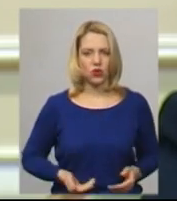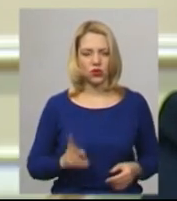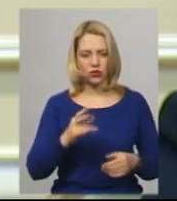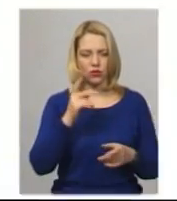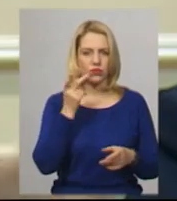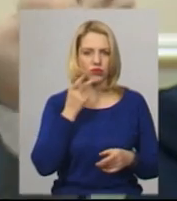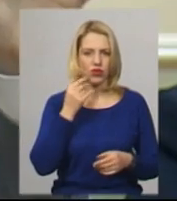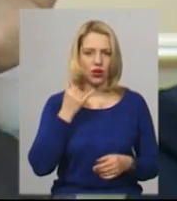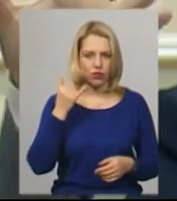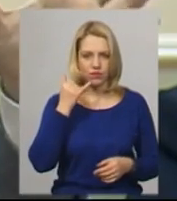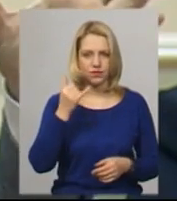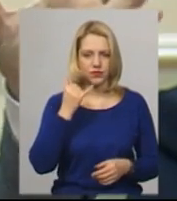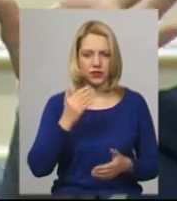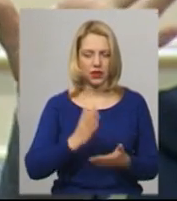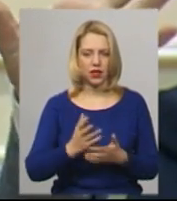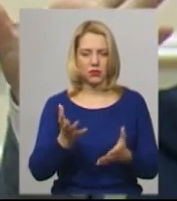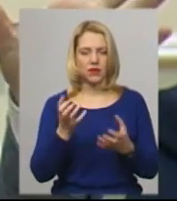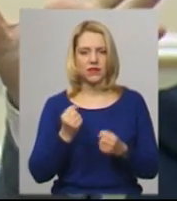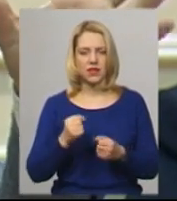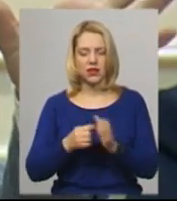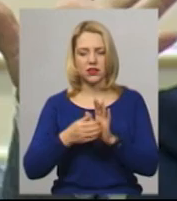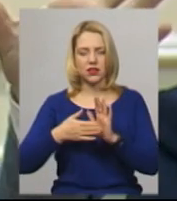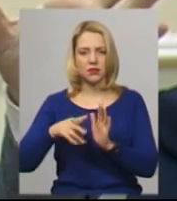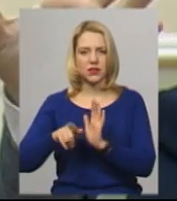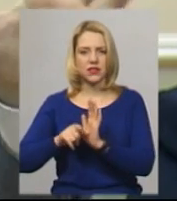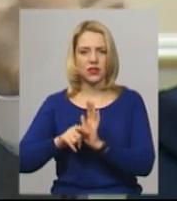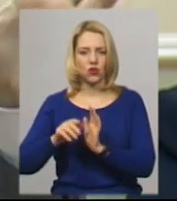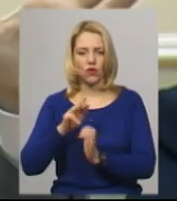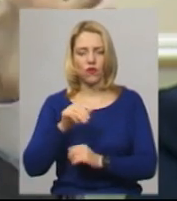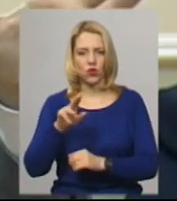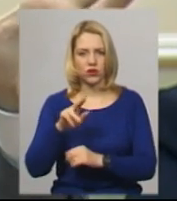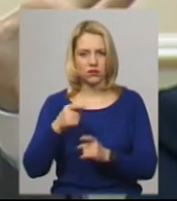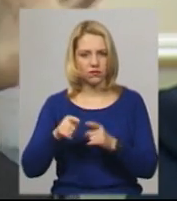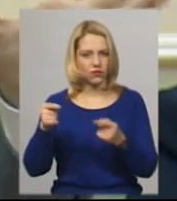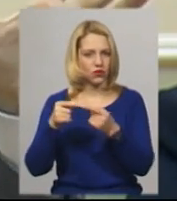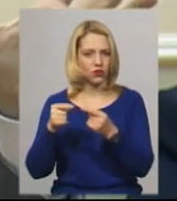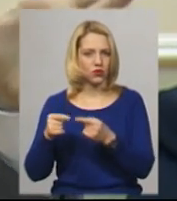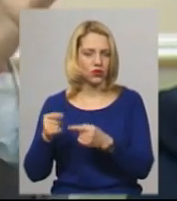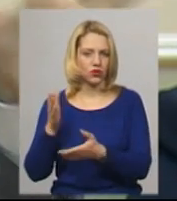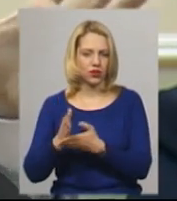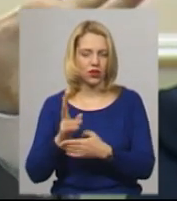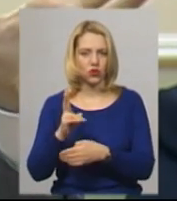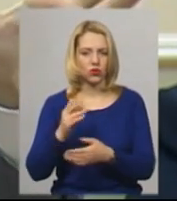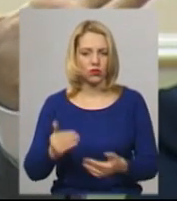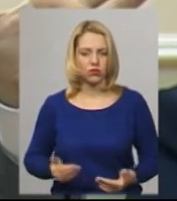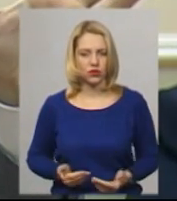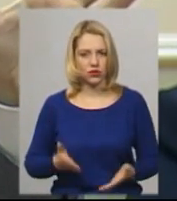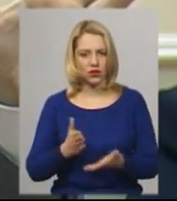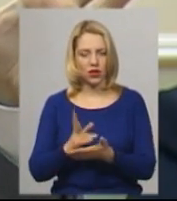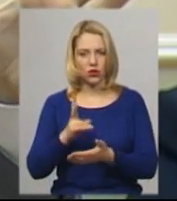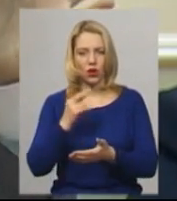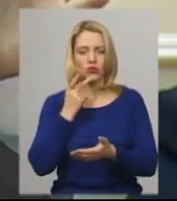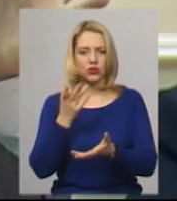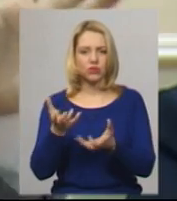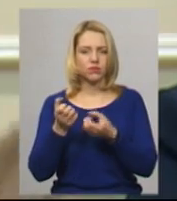постійно на цій території. Ми взяли дані пенсійного фонду по пенсіонерах, це досить точні дани по тих пенсіонерах, які постійно мають виплату,